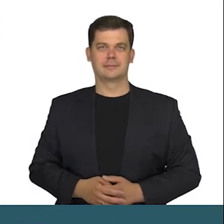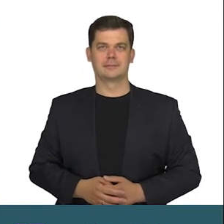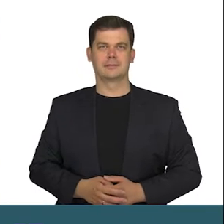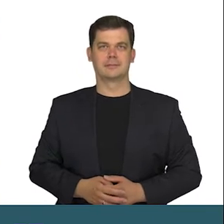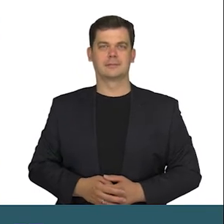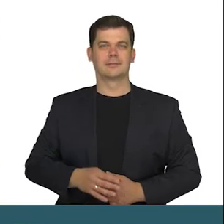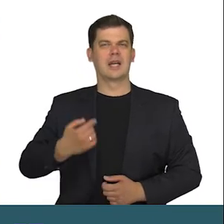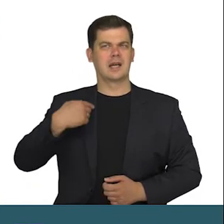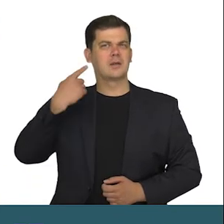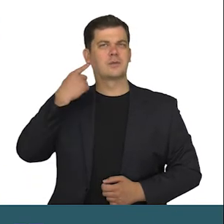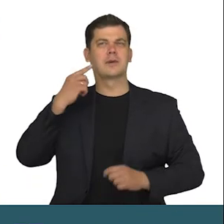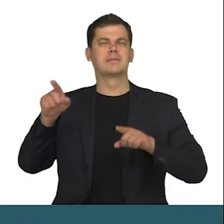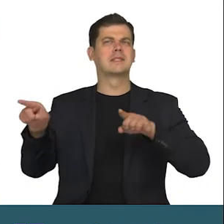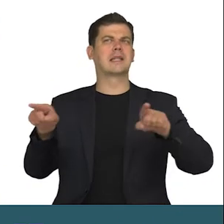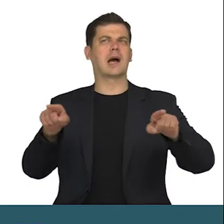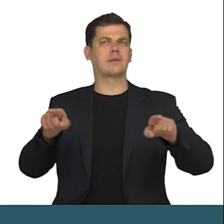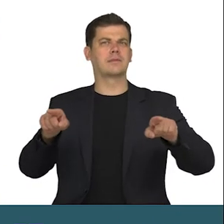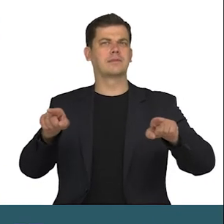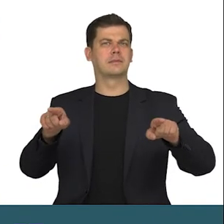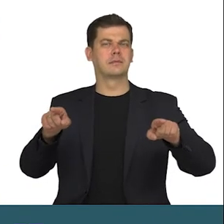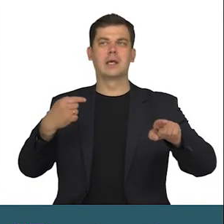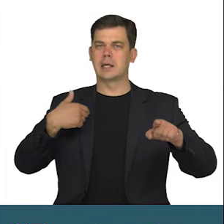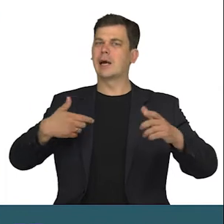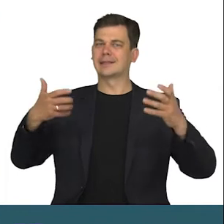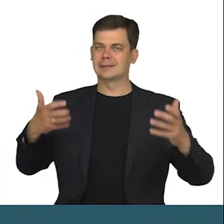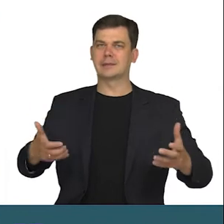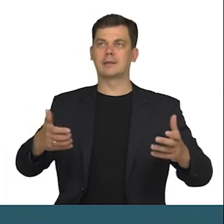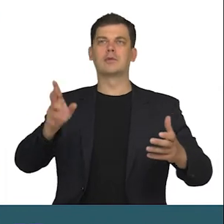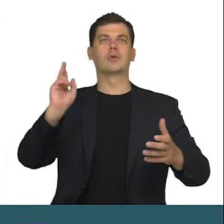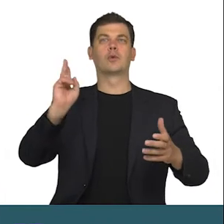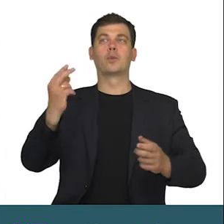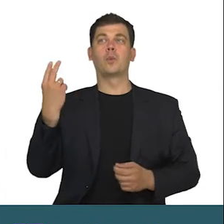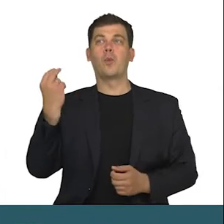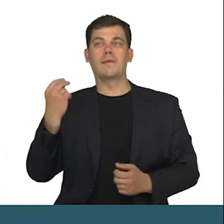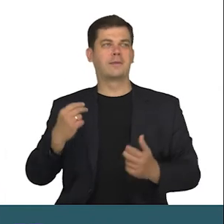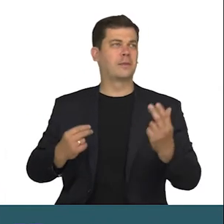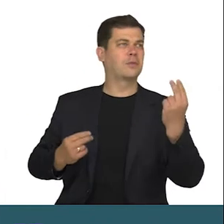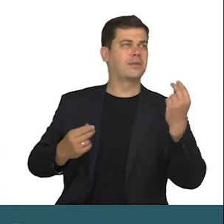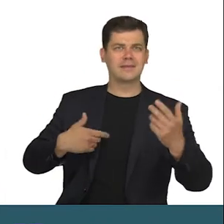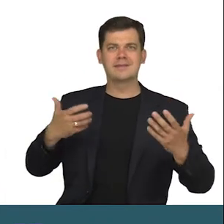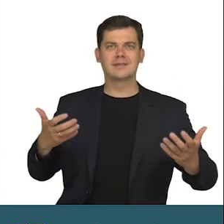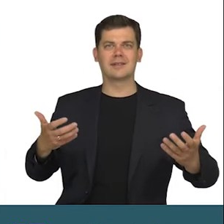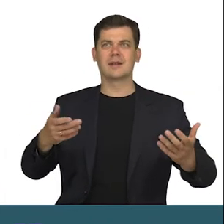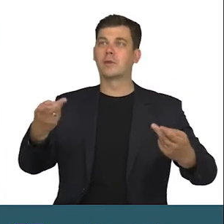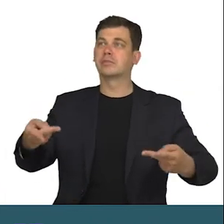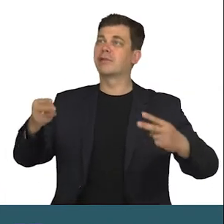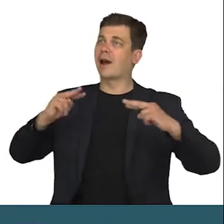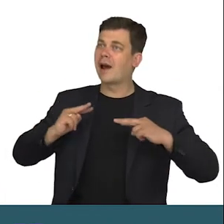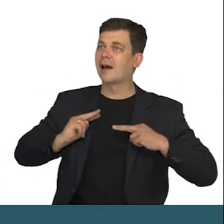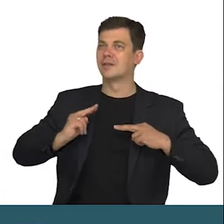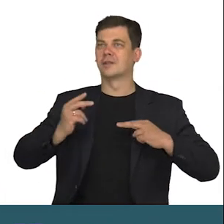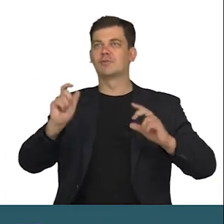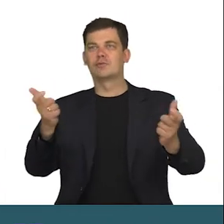Słucham znaków. Chcemy, by ktoś do nas mówił. Coś przekazywał.